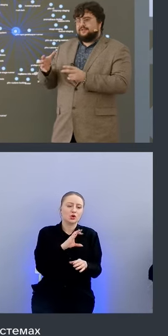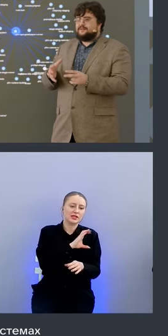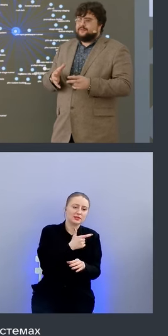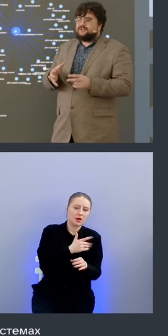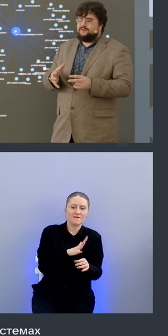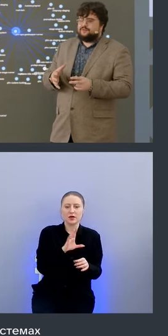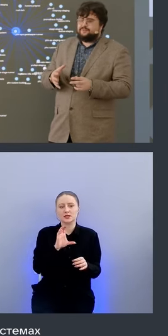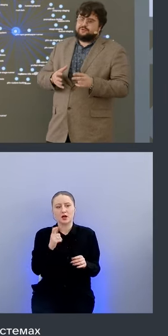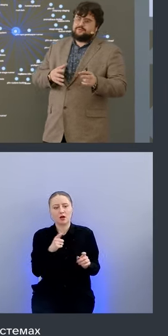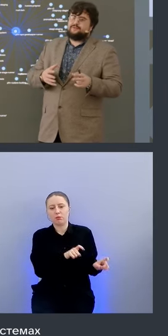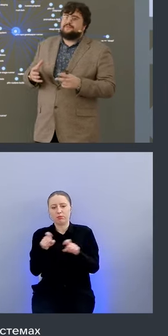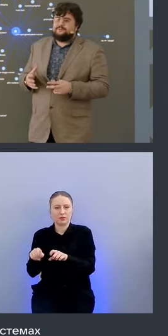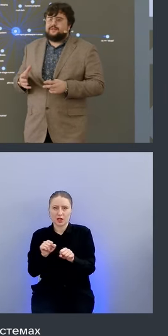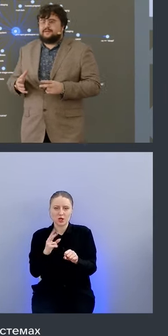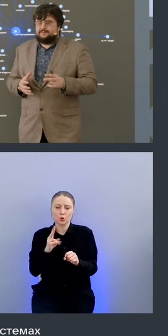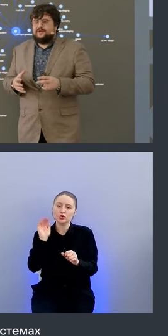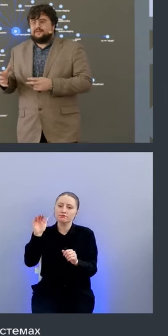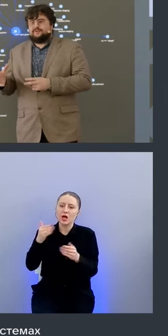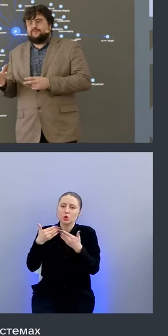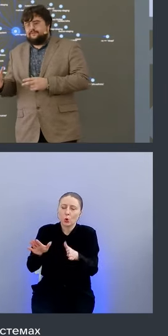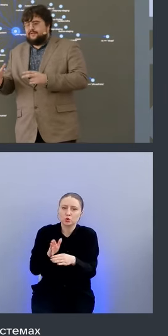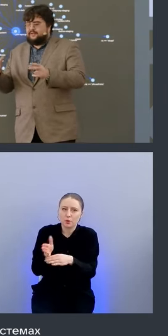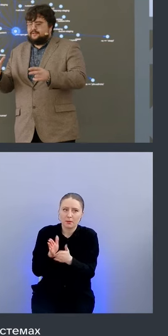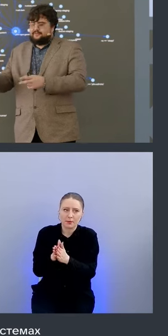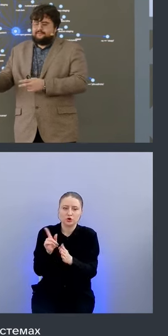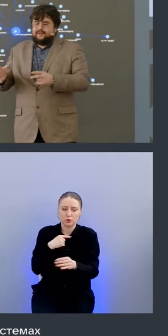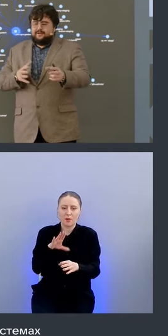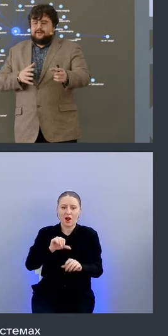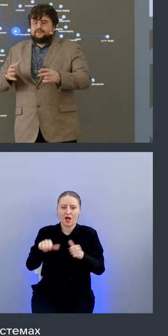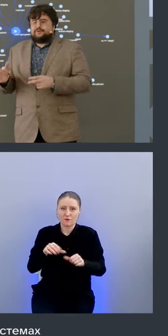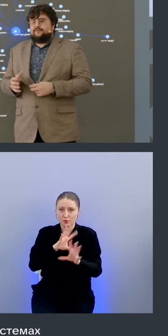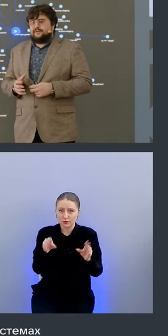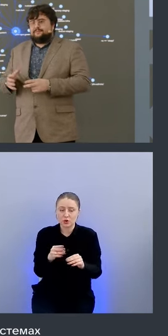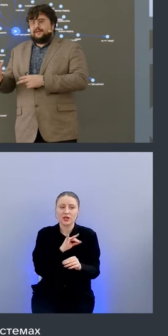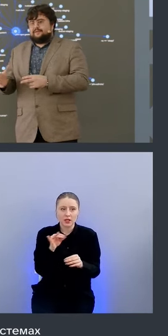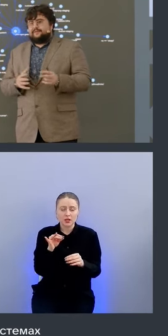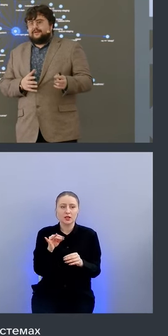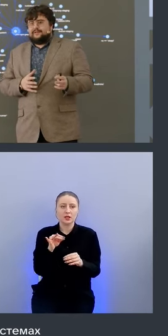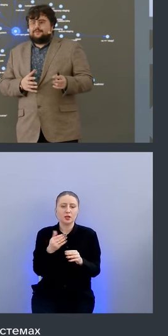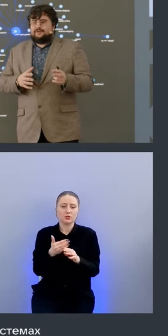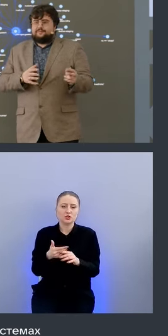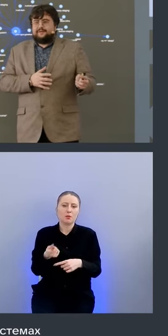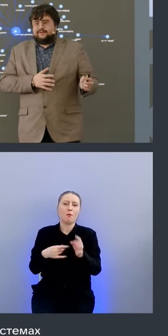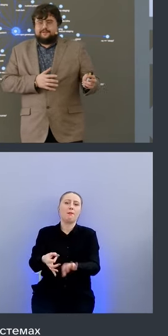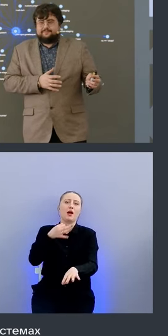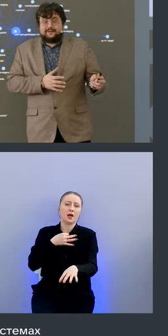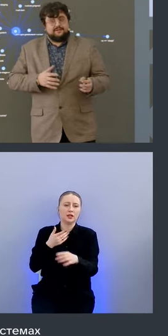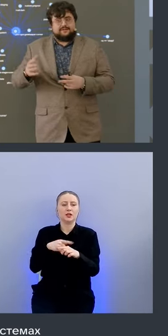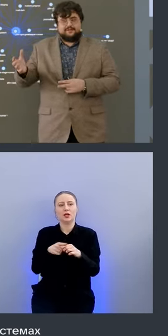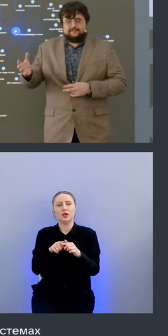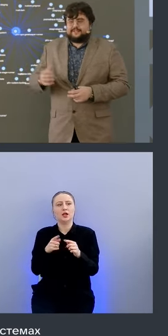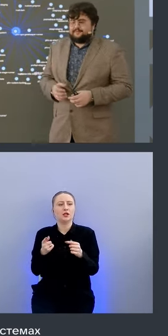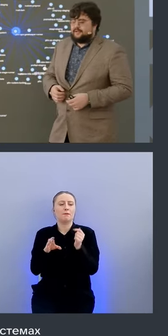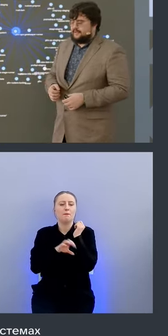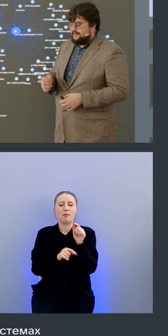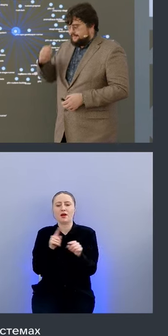sg нужно запрашивать доступы чтобы и мы как и b это все опрувили и там к условно там backend фронтенду или или бэк